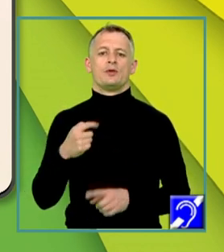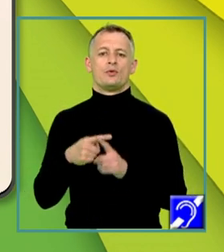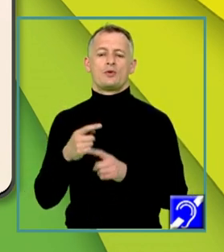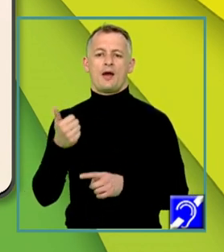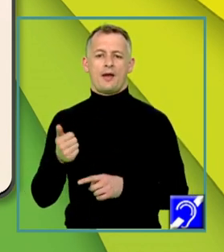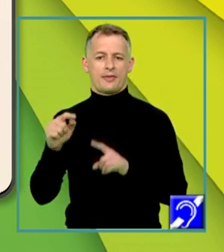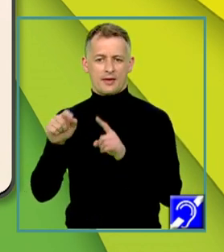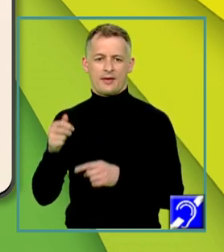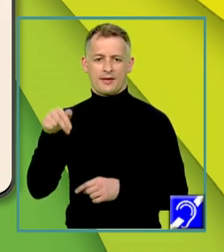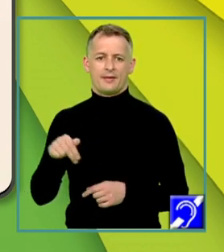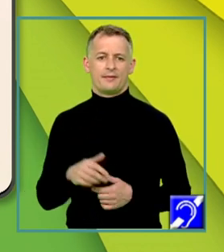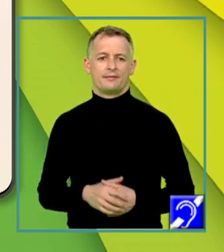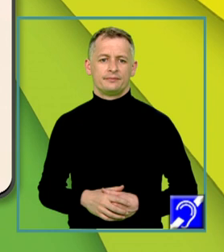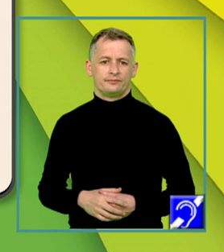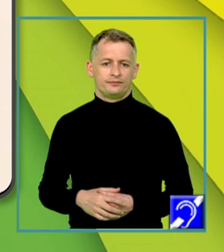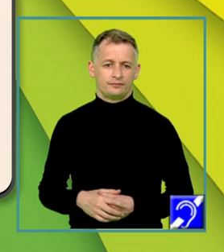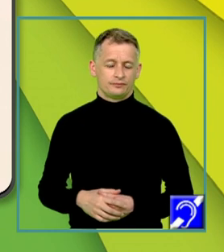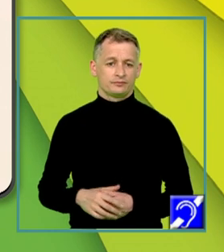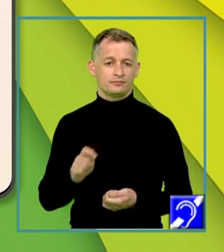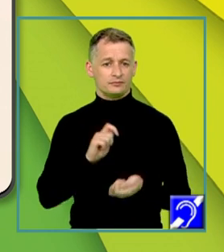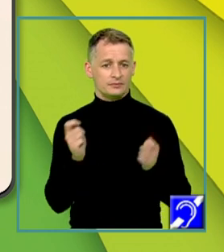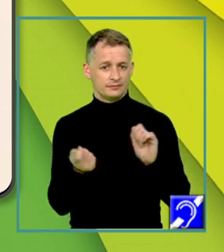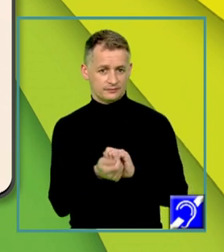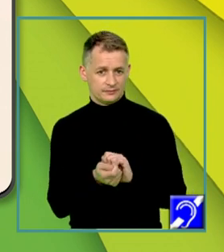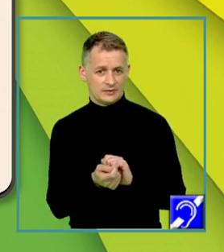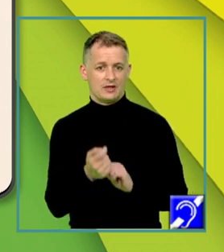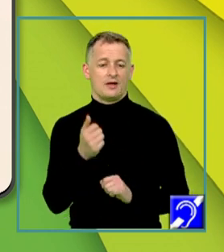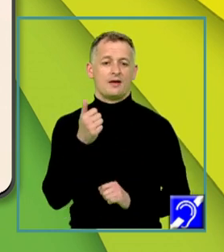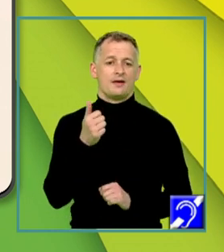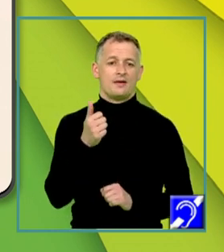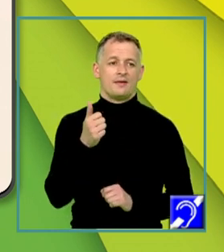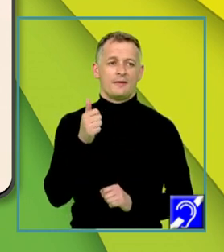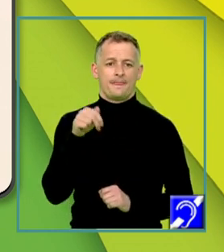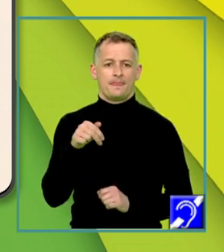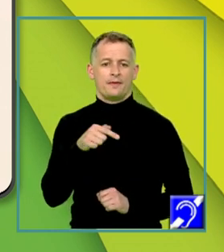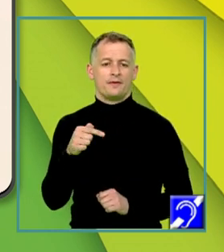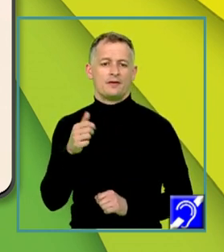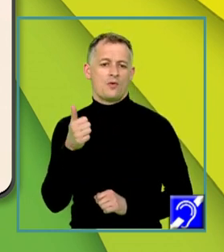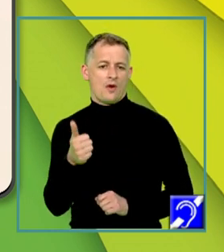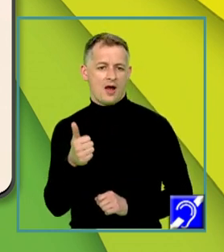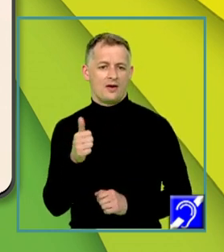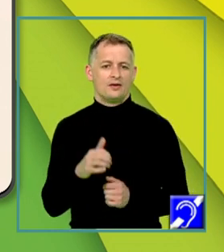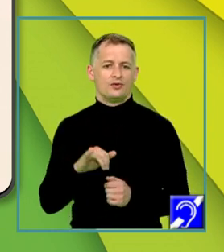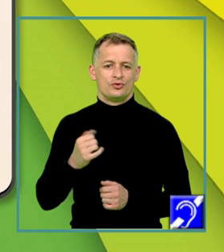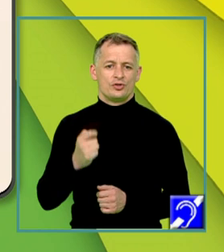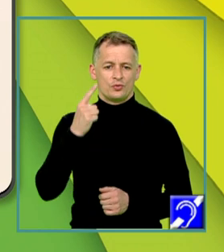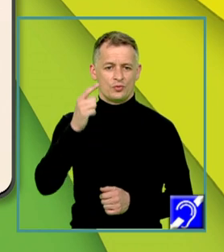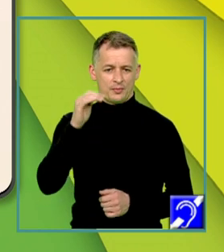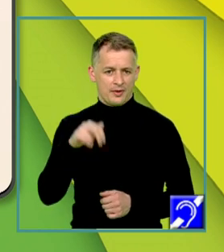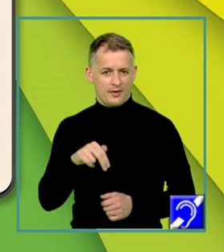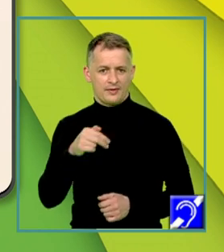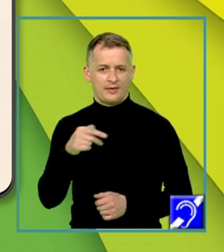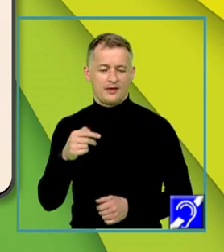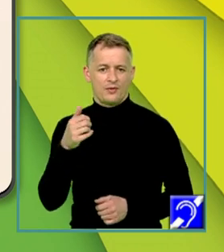substituțiile Ien în locul lui Ien în locul lui Ien în locul lui Ien și obținem matricele